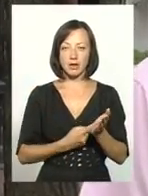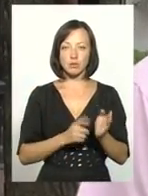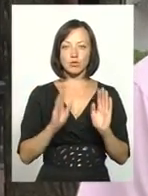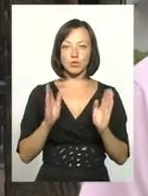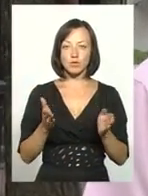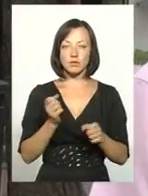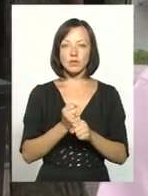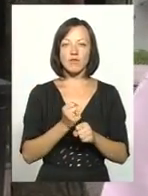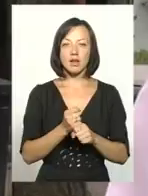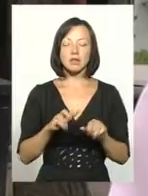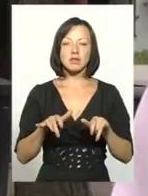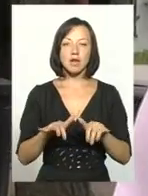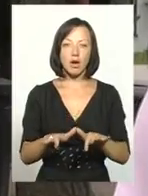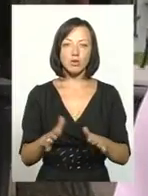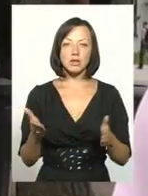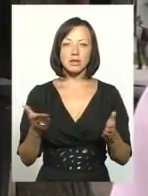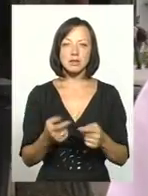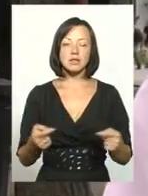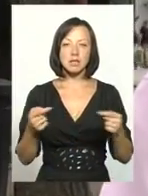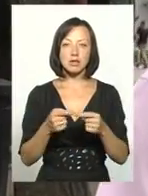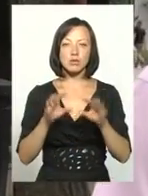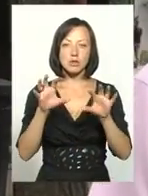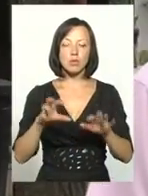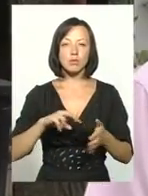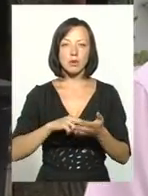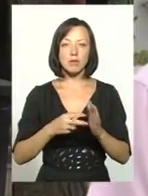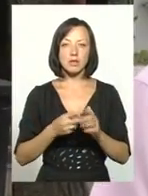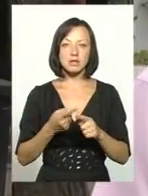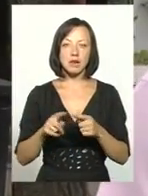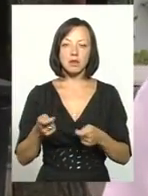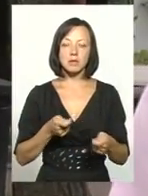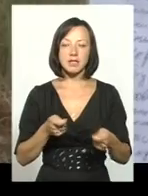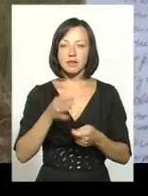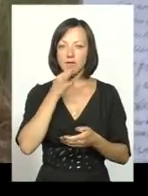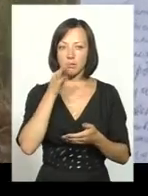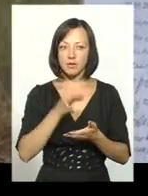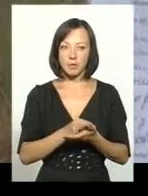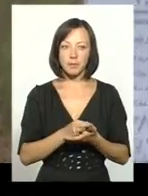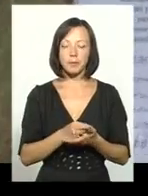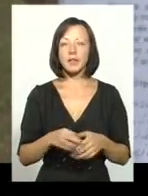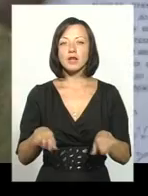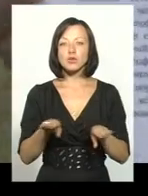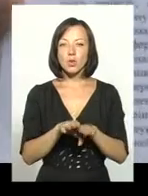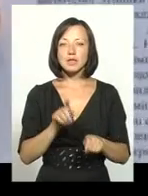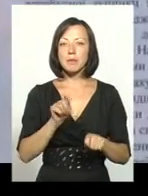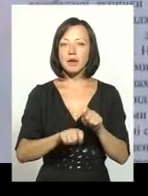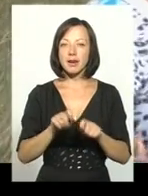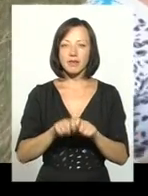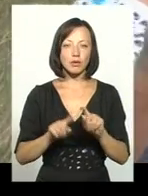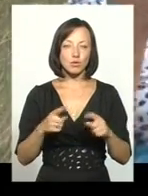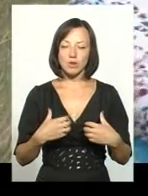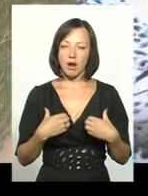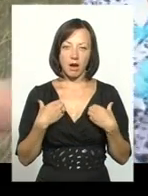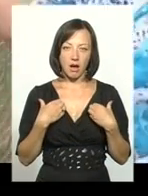будемо вживати заходи, згідно закону, які передбачені, це адміністративна відповідальність. Та схоже, перевірка підприємця не надто